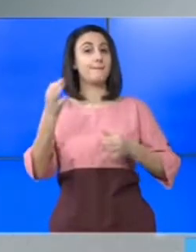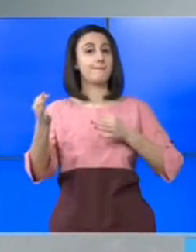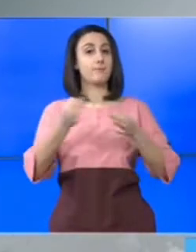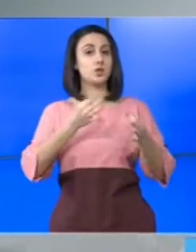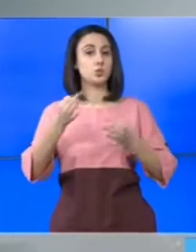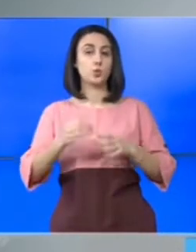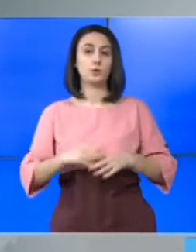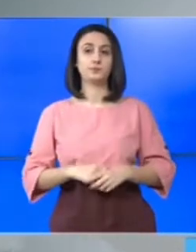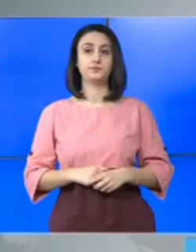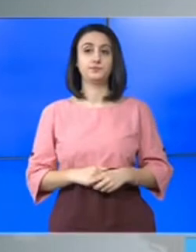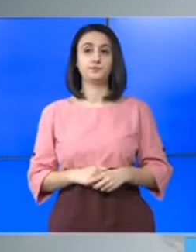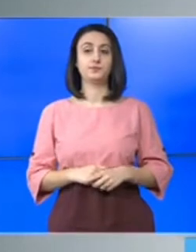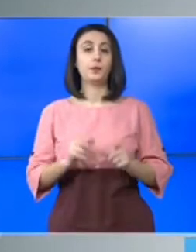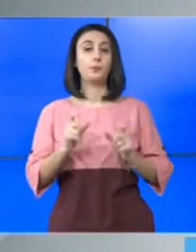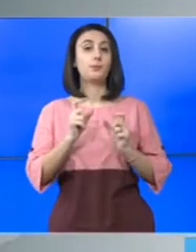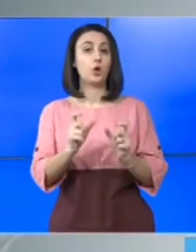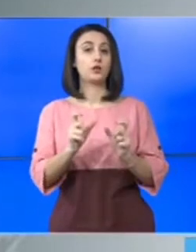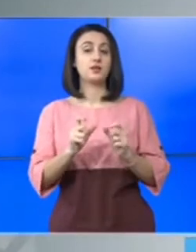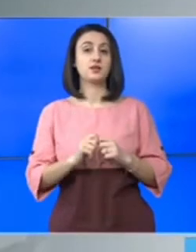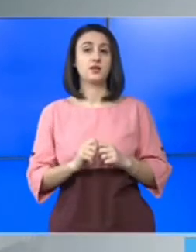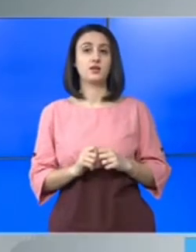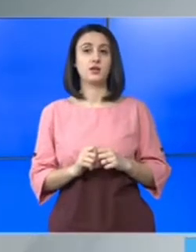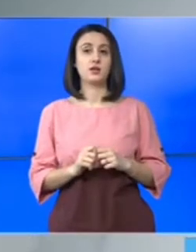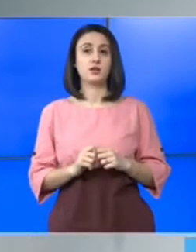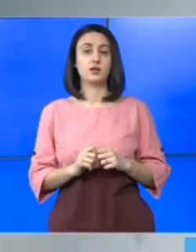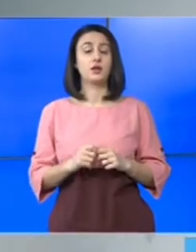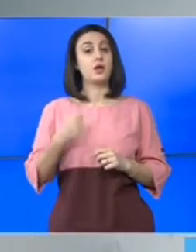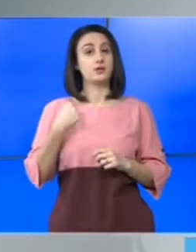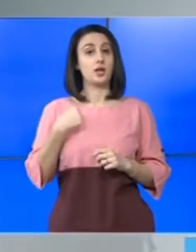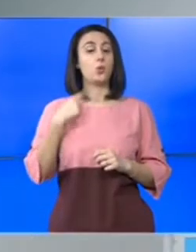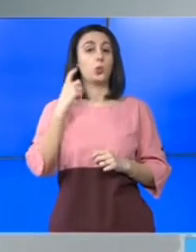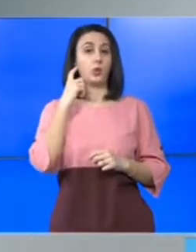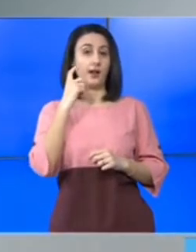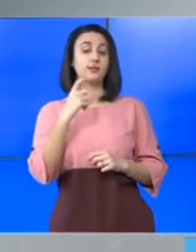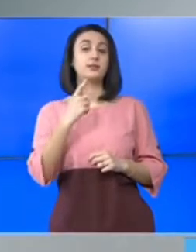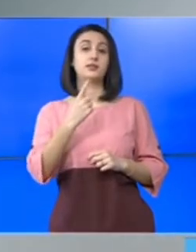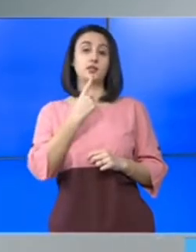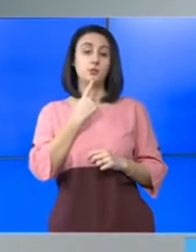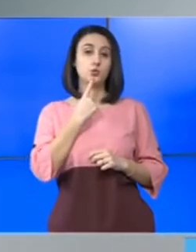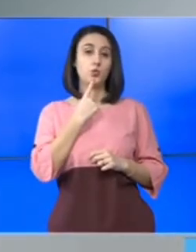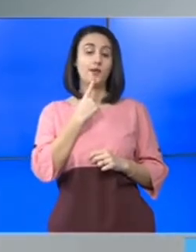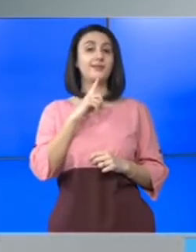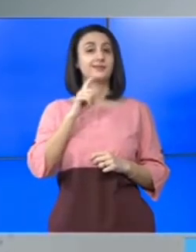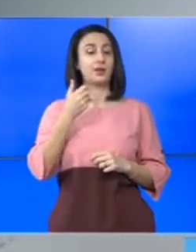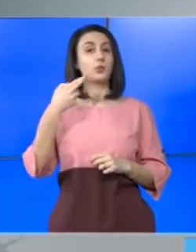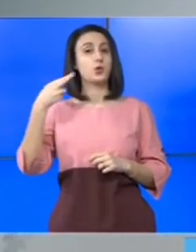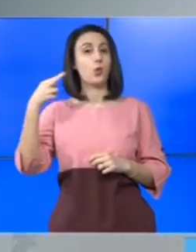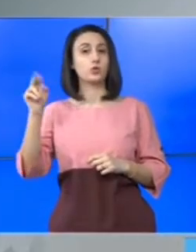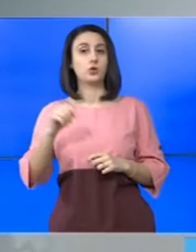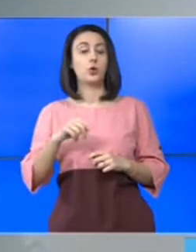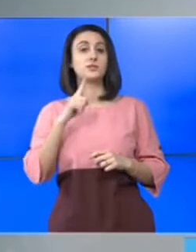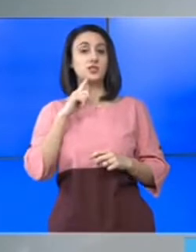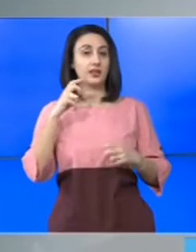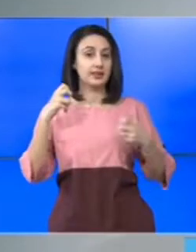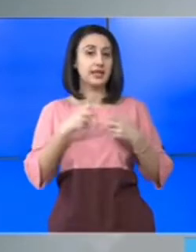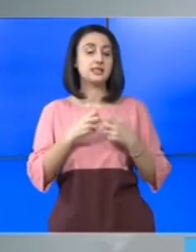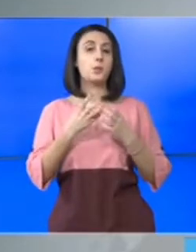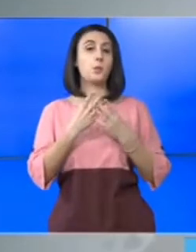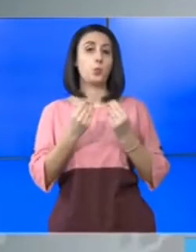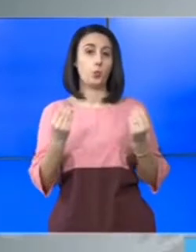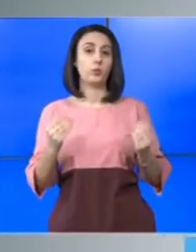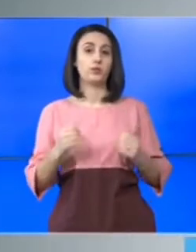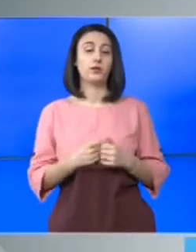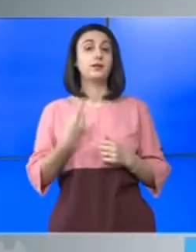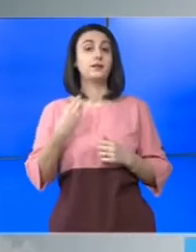de protecție. De aceea eu cred că în Timișoare, în Timiș trebuie să continuăm, să testăm masiv,